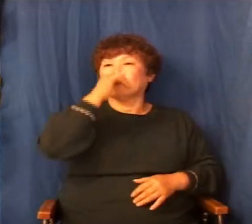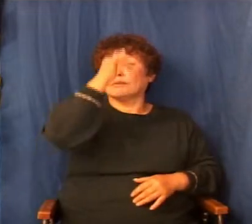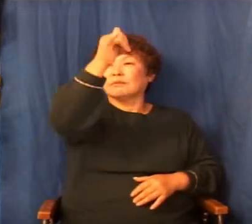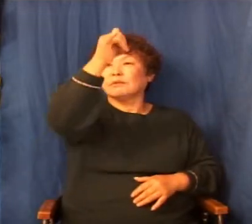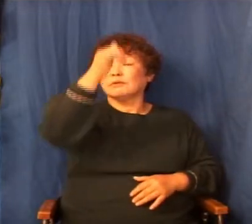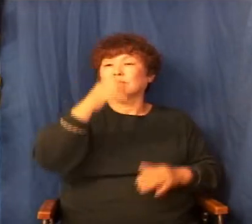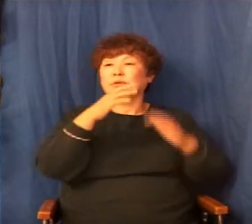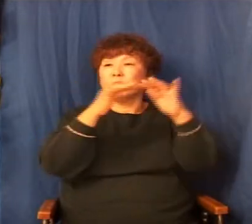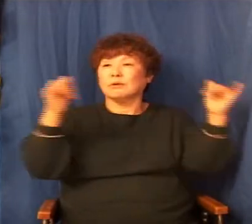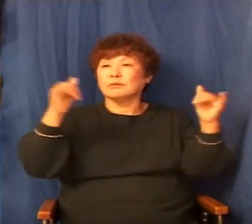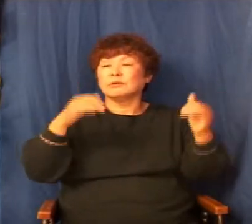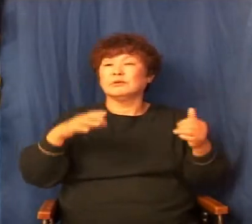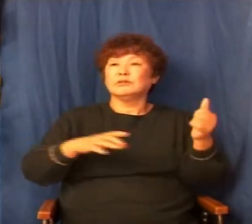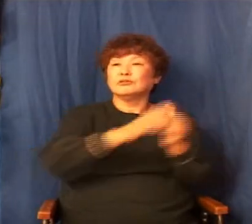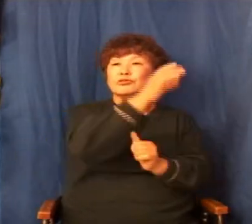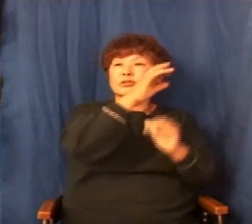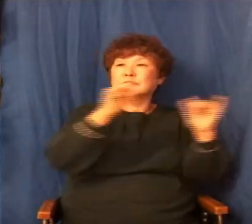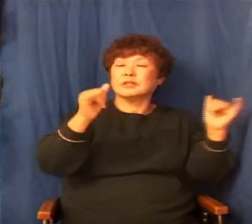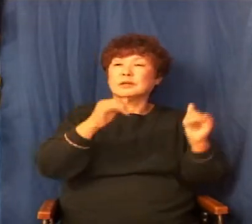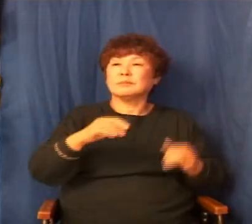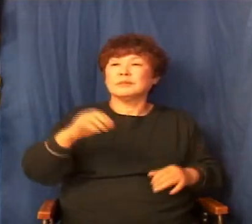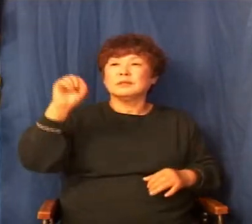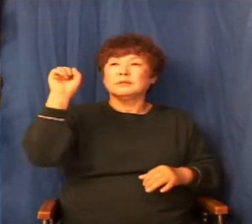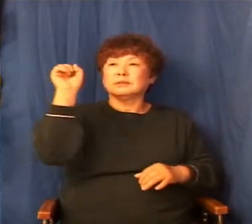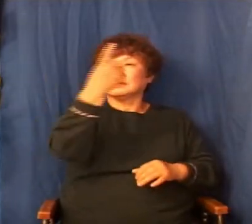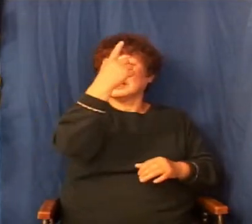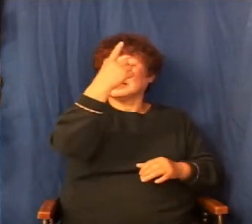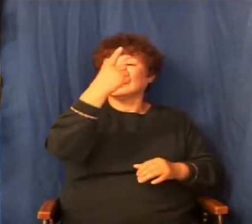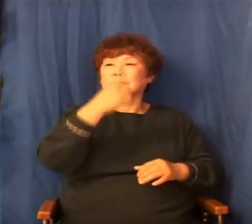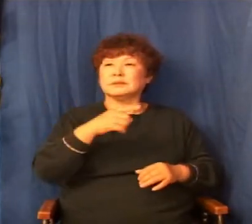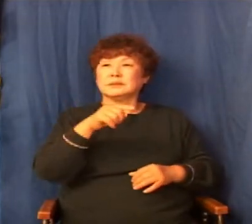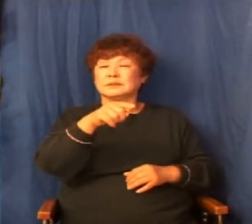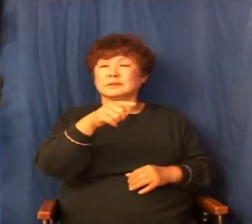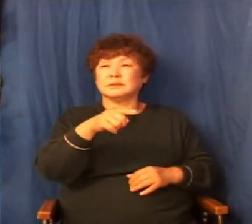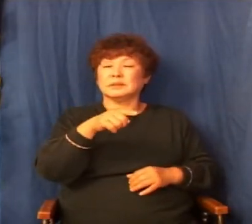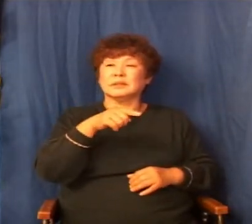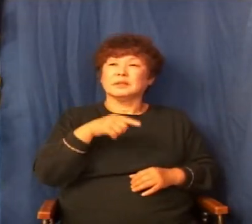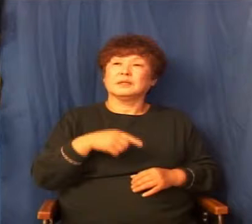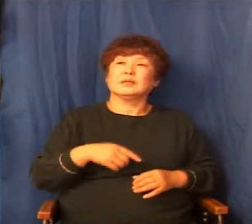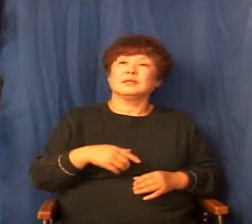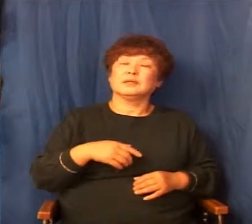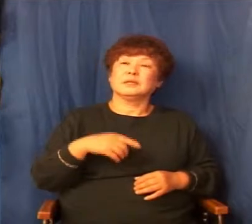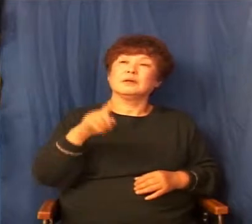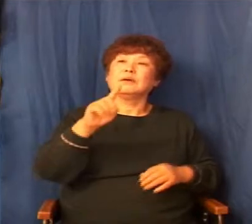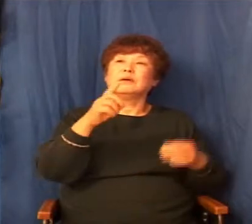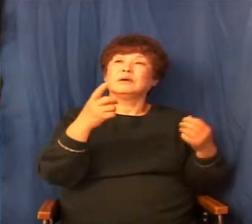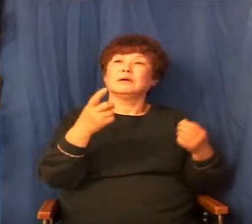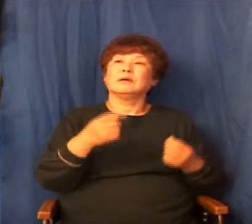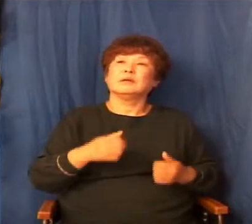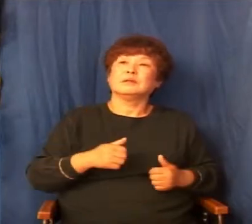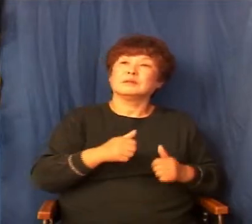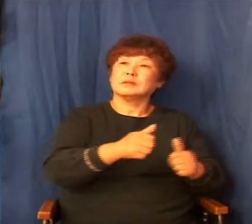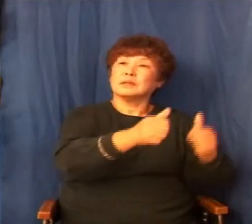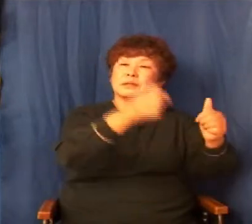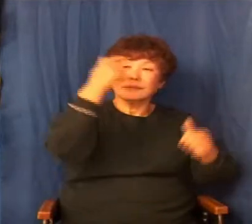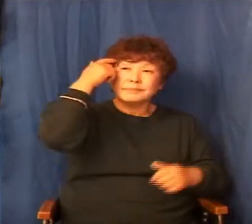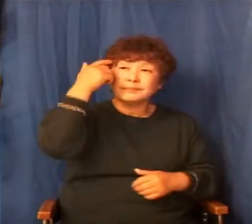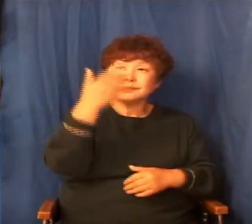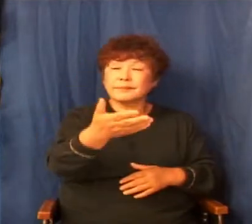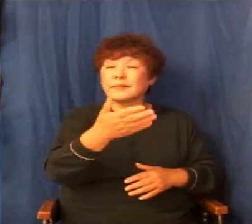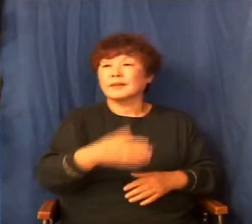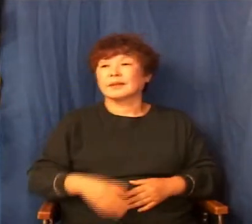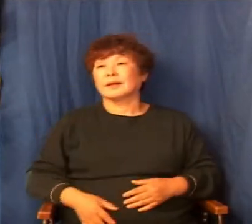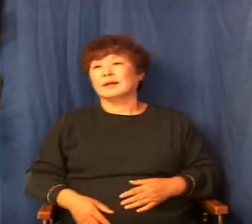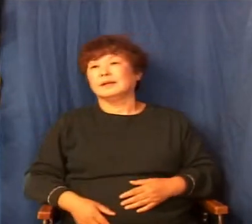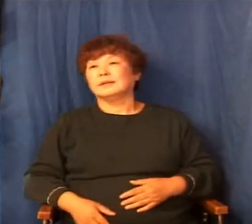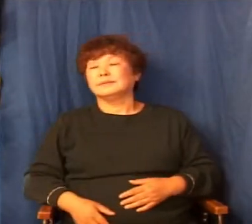다윗이 여기까지 내다봤는지 안 내다봤는지 그건 우리는 알 수가 없어요. 그러나 우리가 정세를 싹 봤을 때